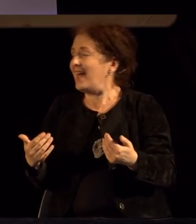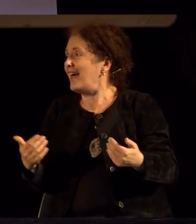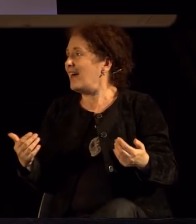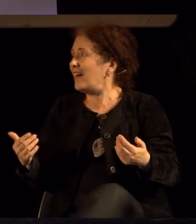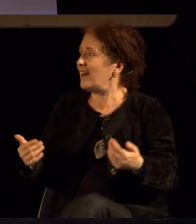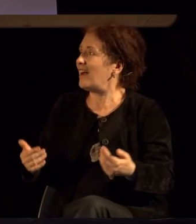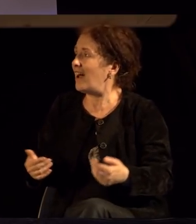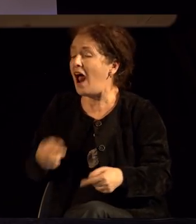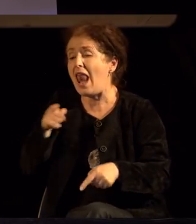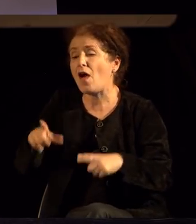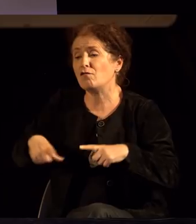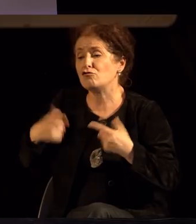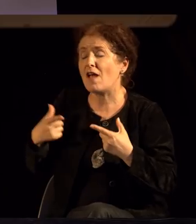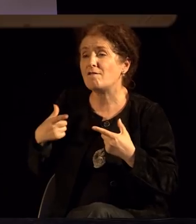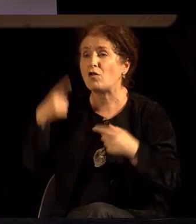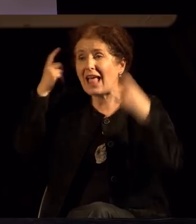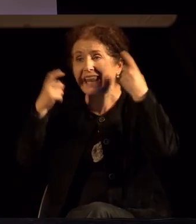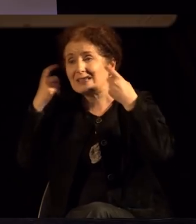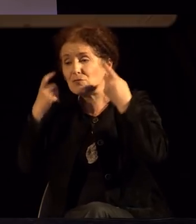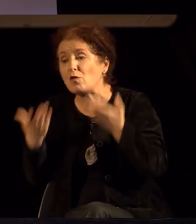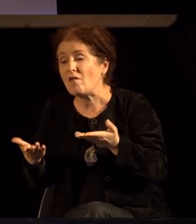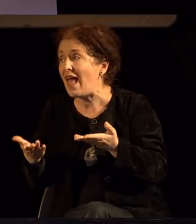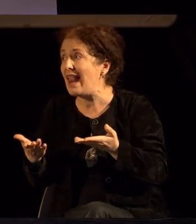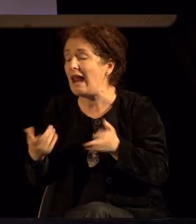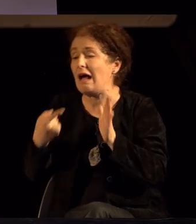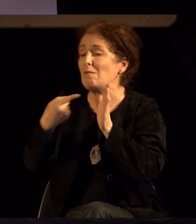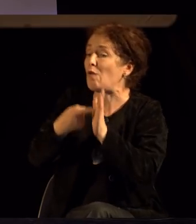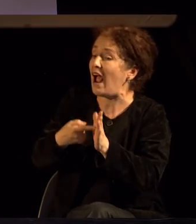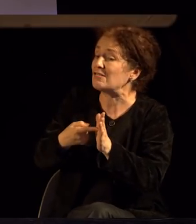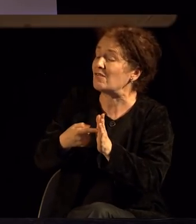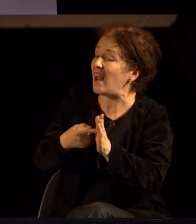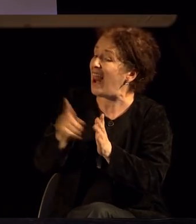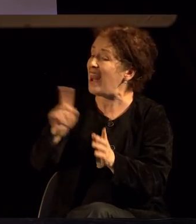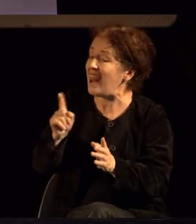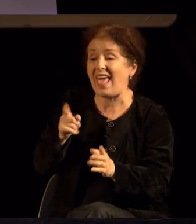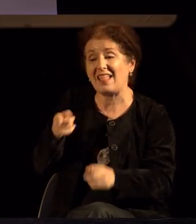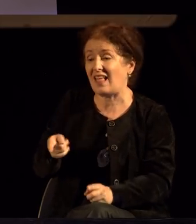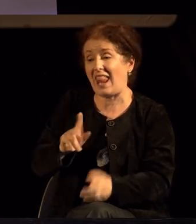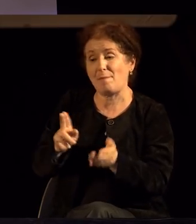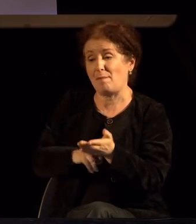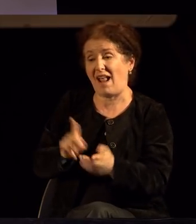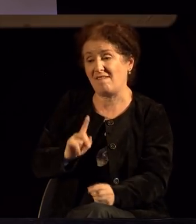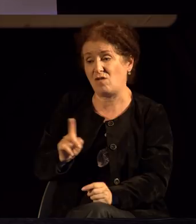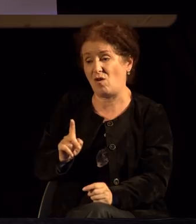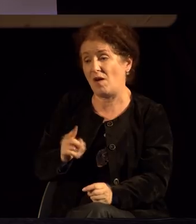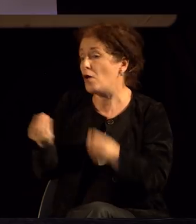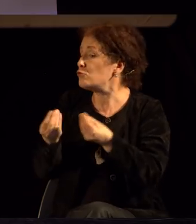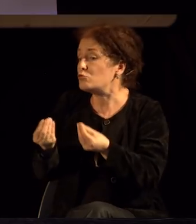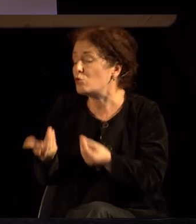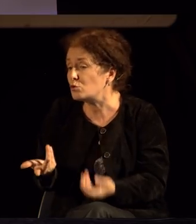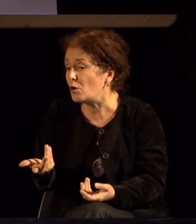неговиот живот, неговото размислување покажува дека не е баш секојаш так. Дошто?